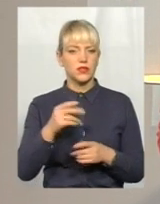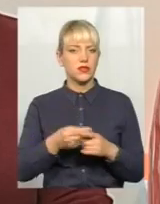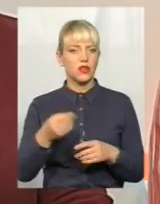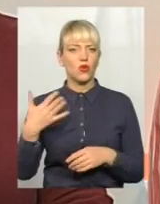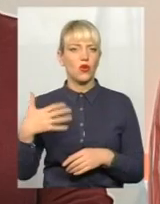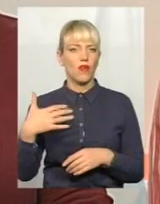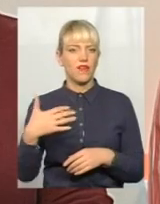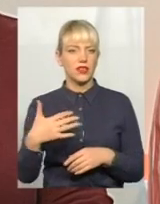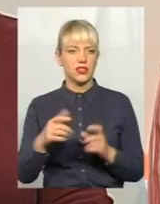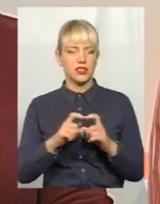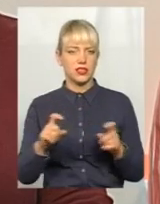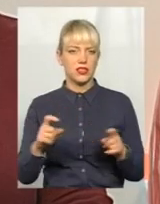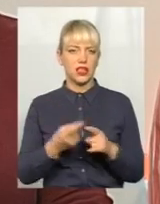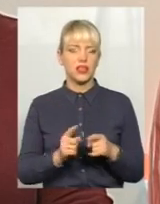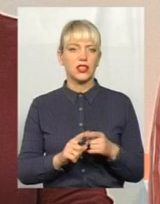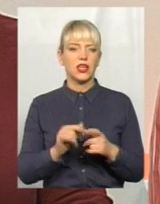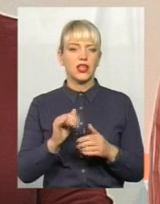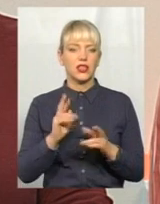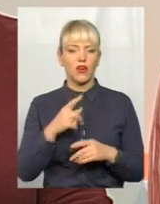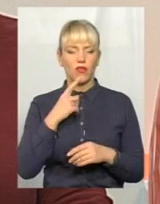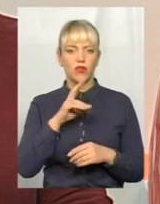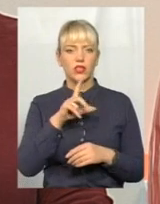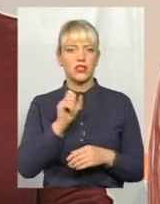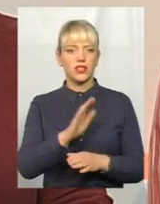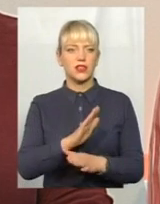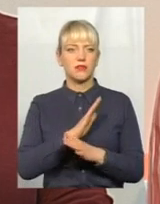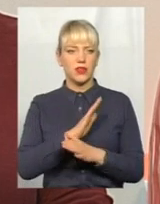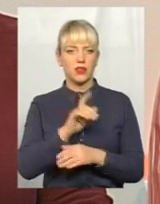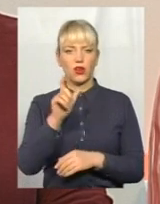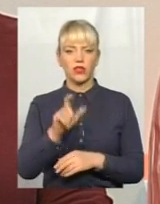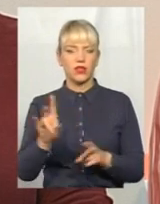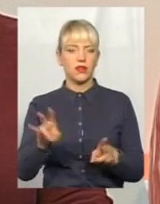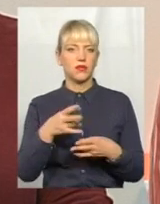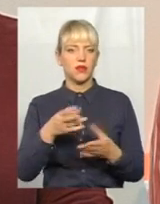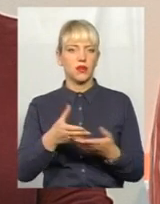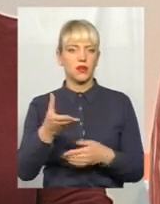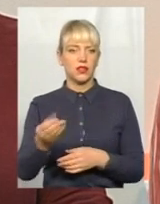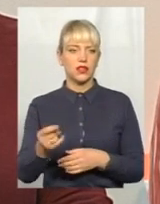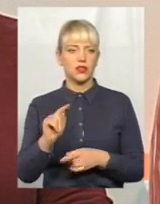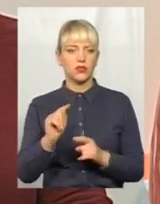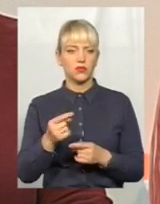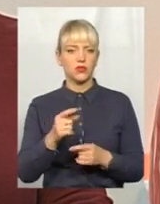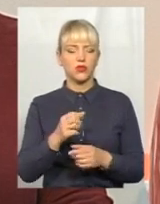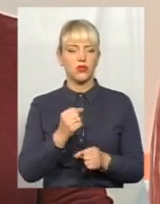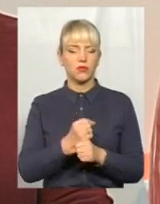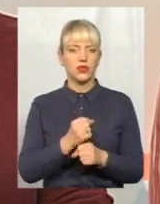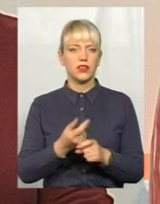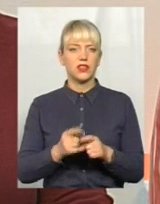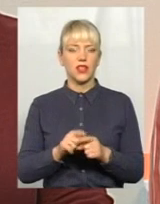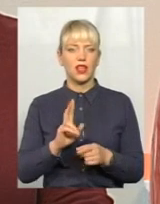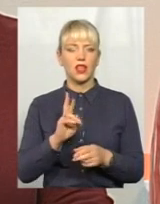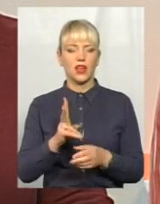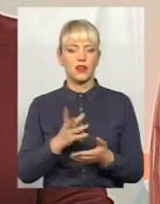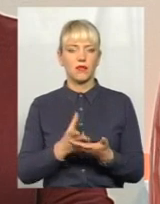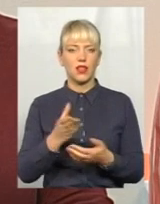як правило, кажуть, що за смерть людина платити немає. Через те, зробити це як платне чи